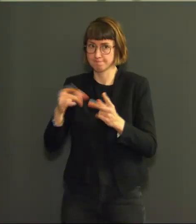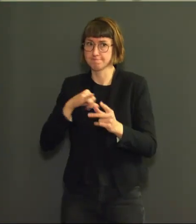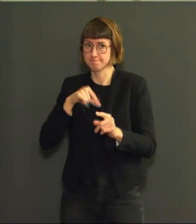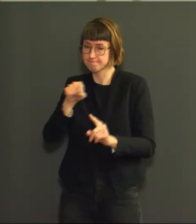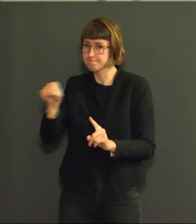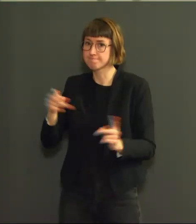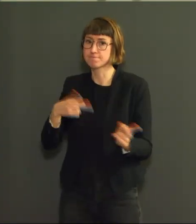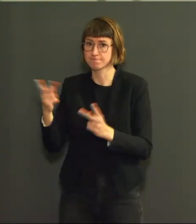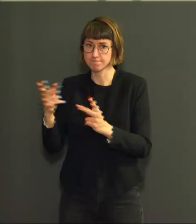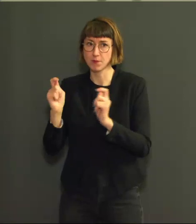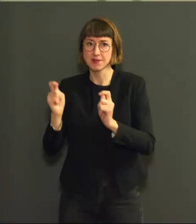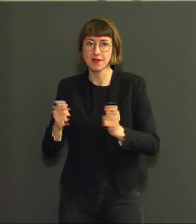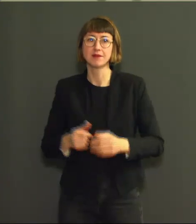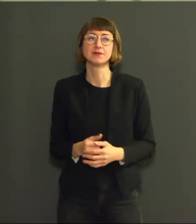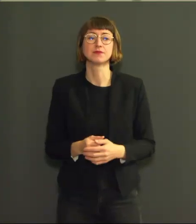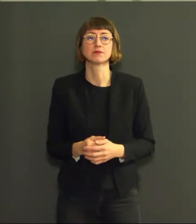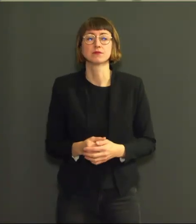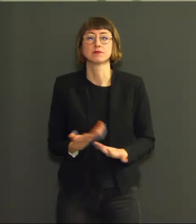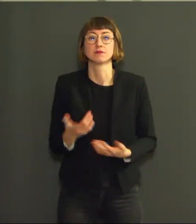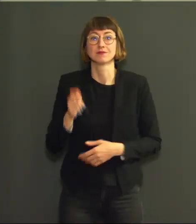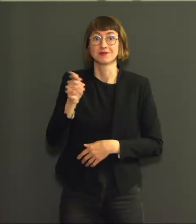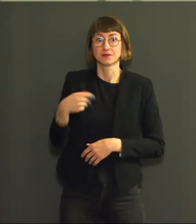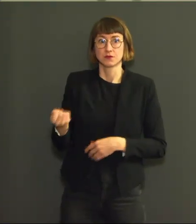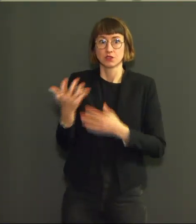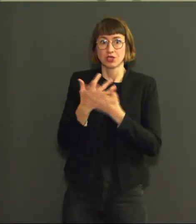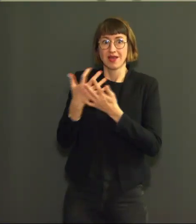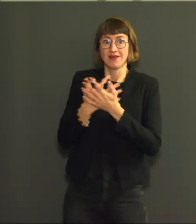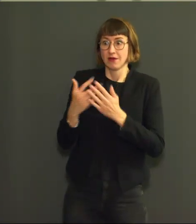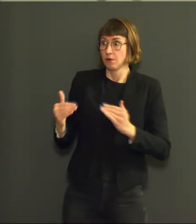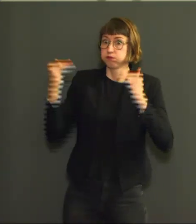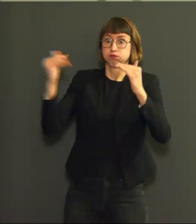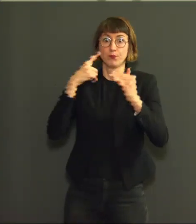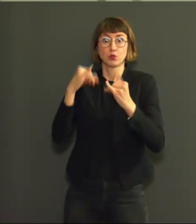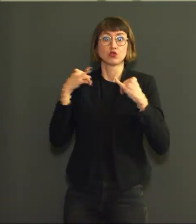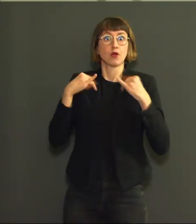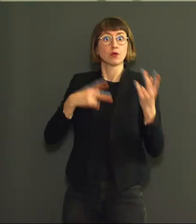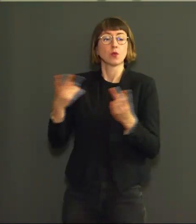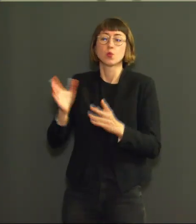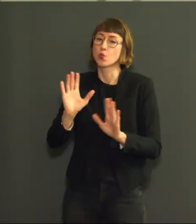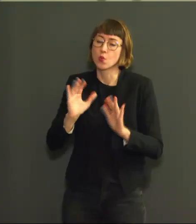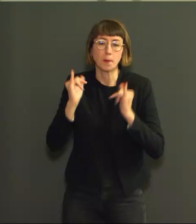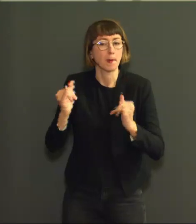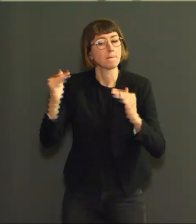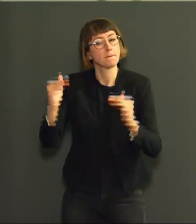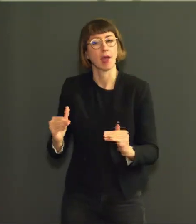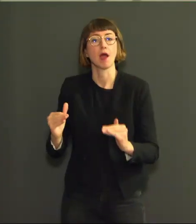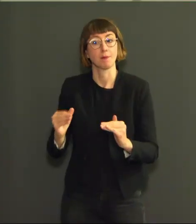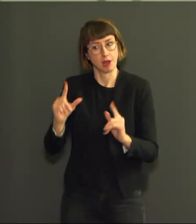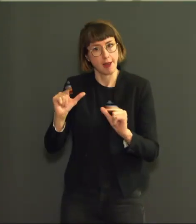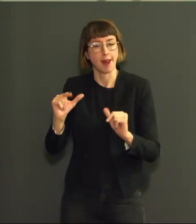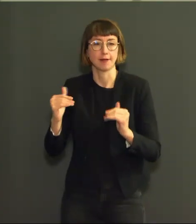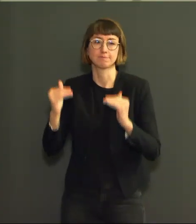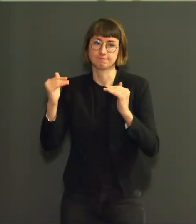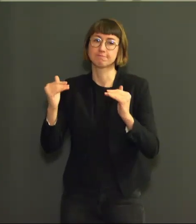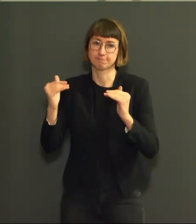est là sur des chiffres qui sont des petits chiffres. Mais ceci permet de continuer à illustrer l'impact excellent que nous